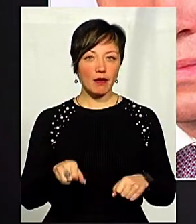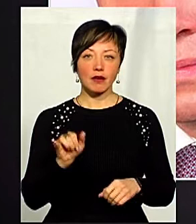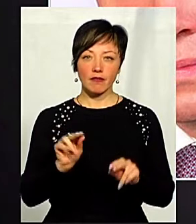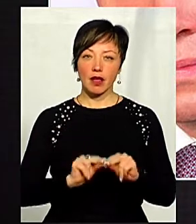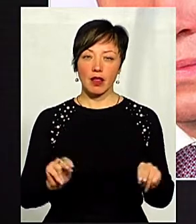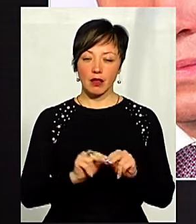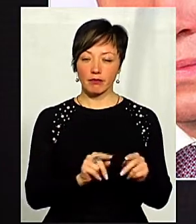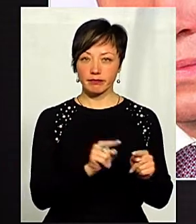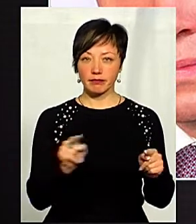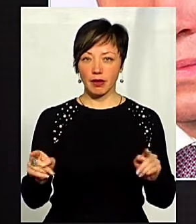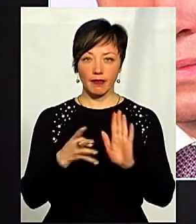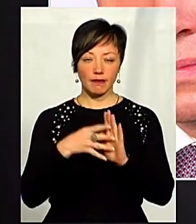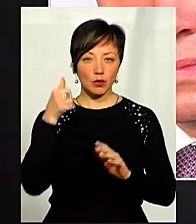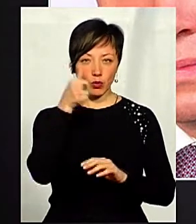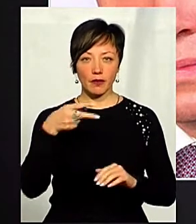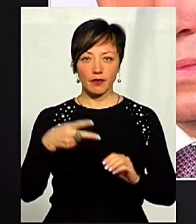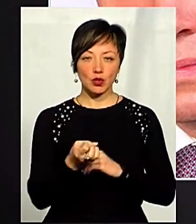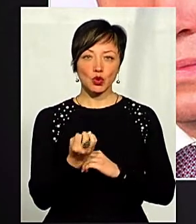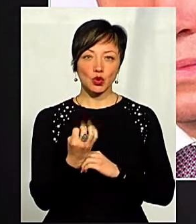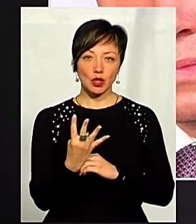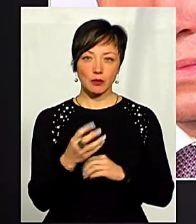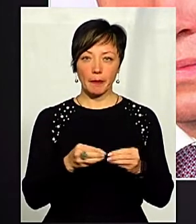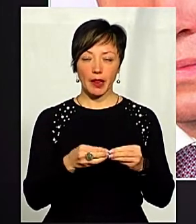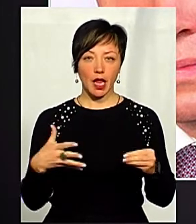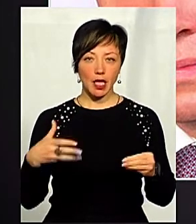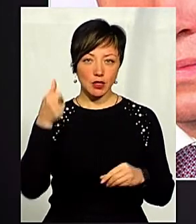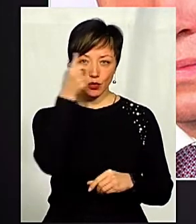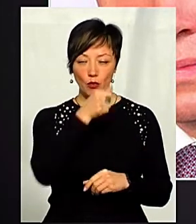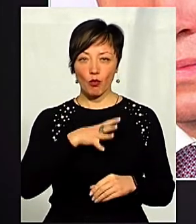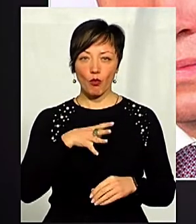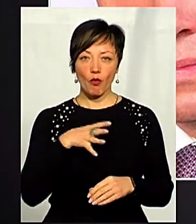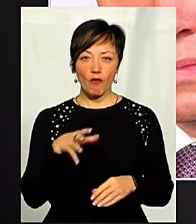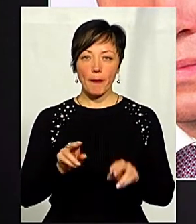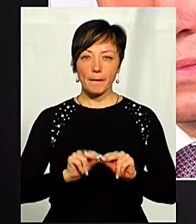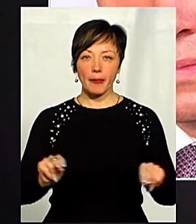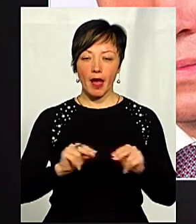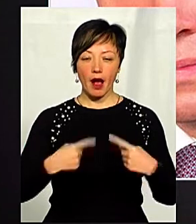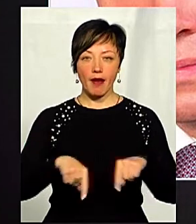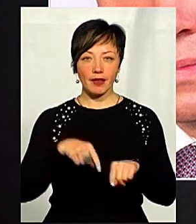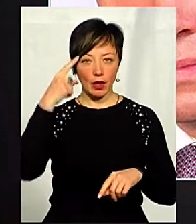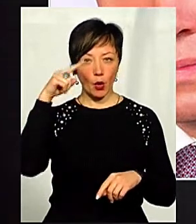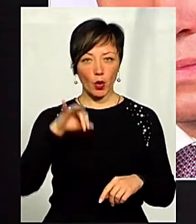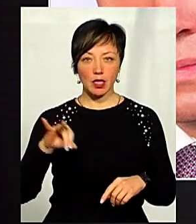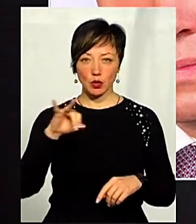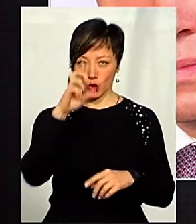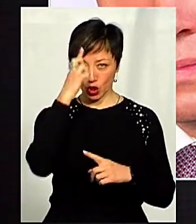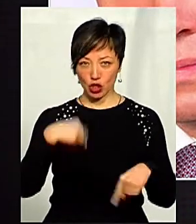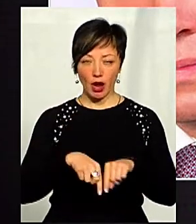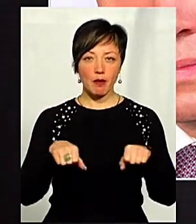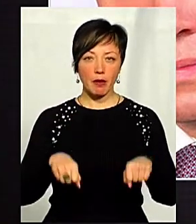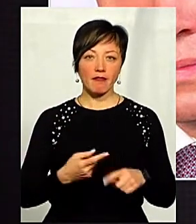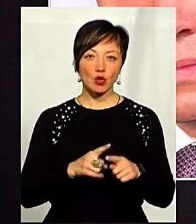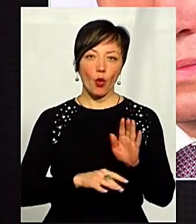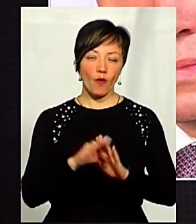викладав впродовж 9 років. У 2014-2015 був доцентом кафедри теорії та історії держави і права цього